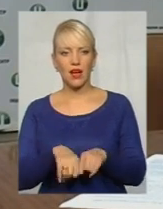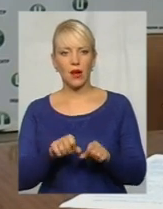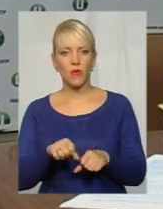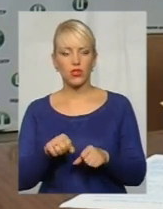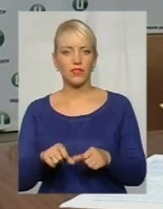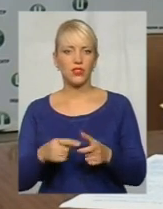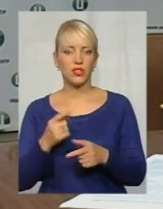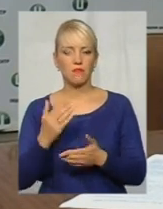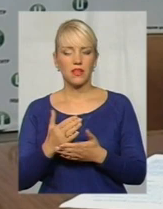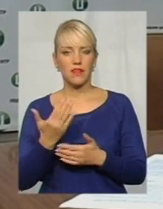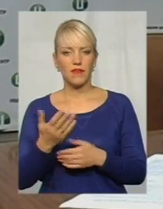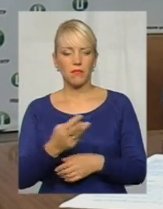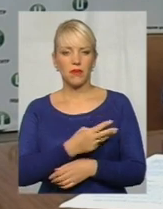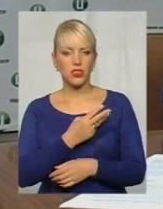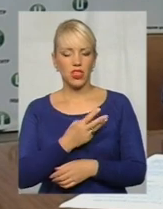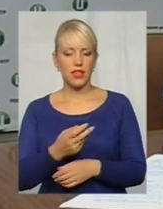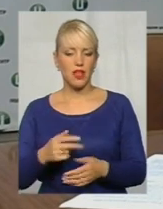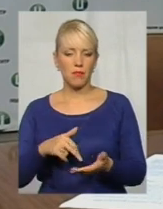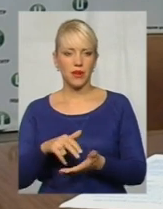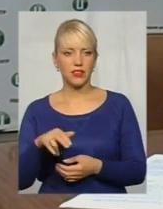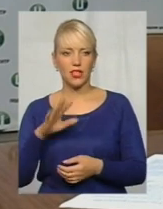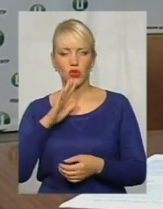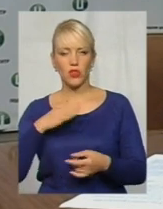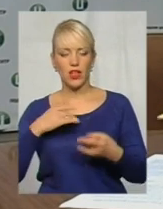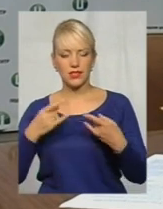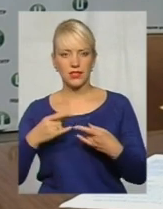бажання прийти до нас, щоб про те все поговорити?